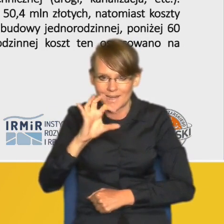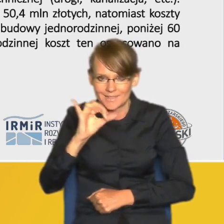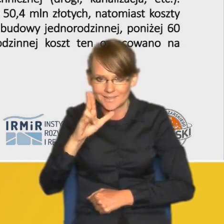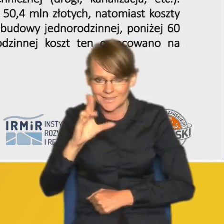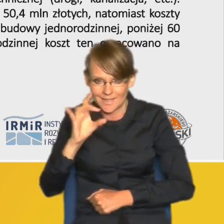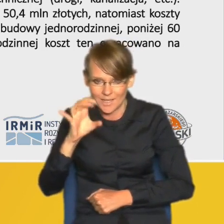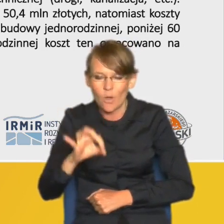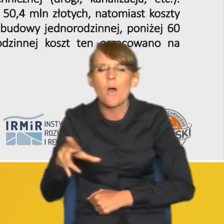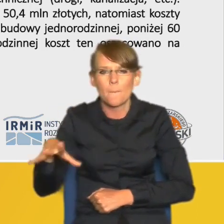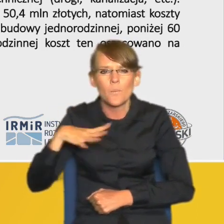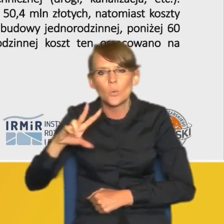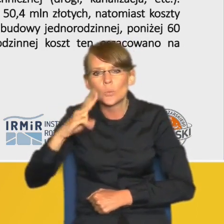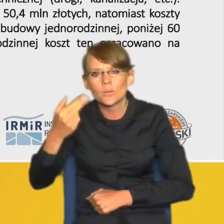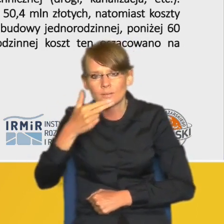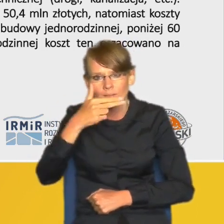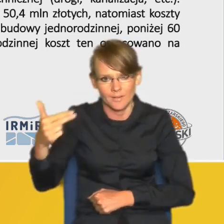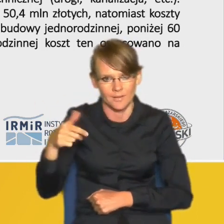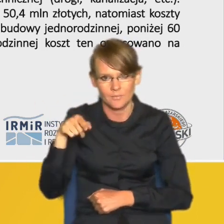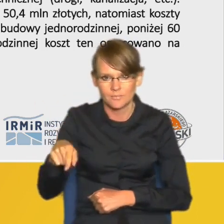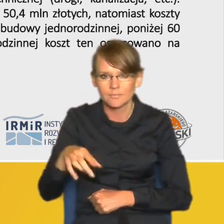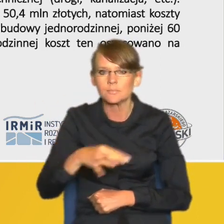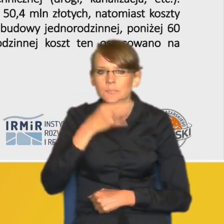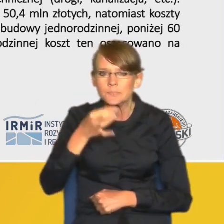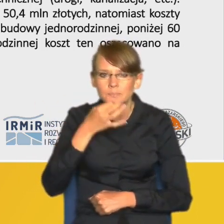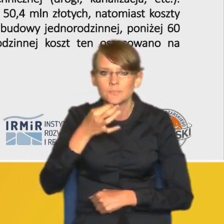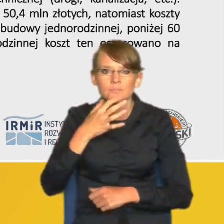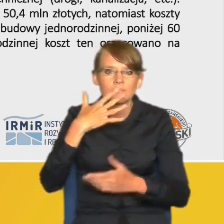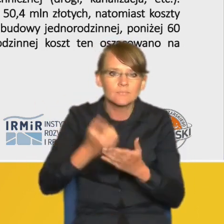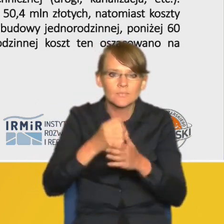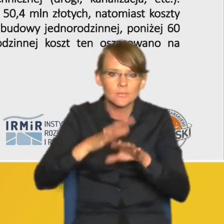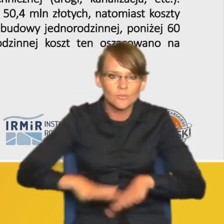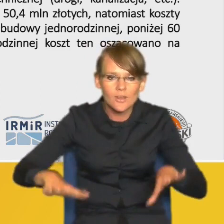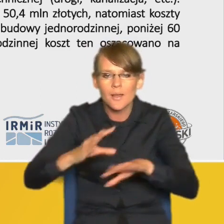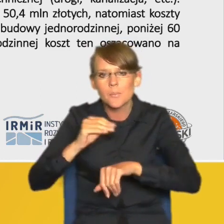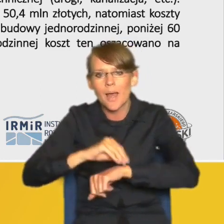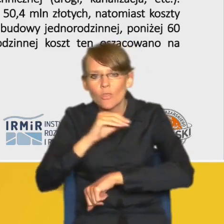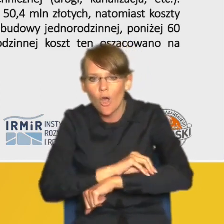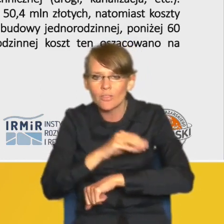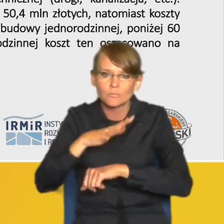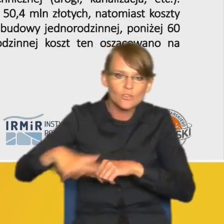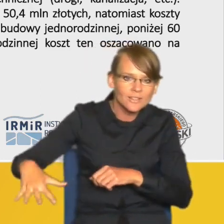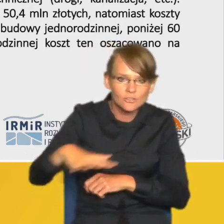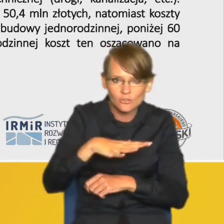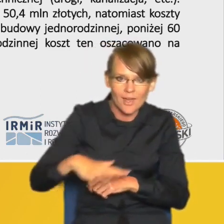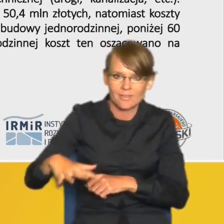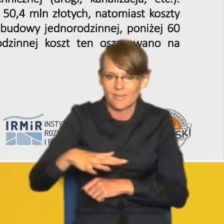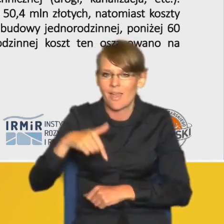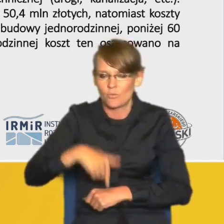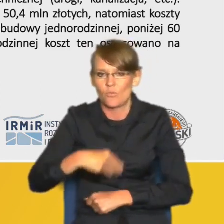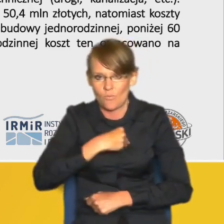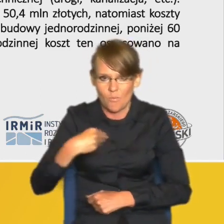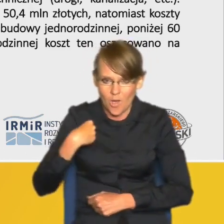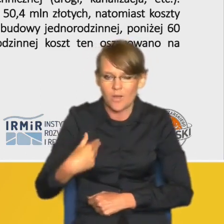drugi temat związany właśnie z optymalizacją przestrzenną i metodami przestrzennymi które w Polsce były